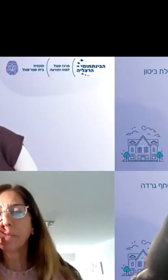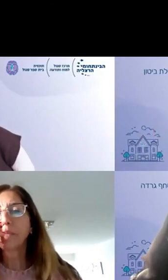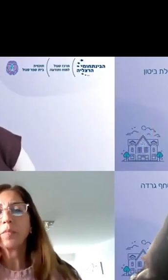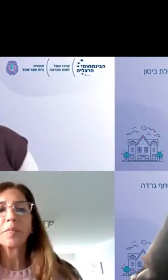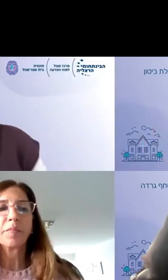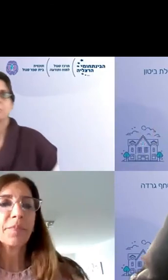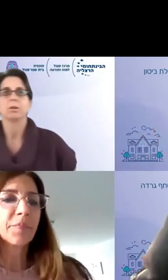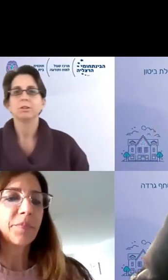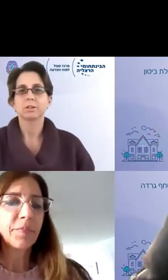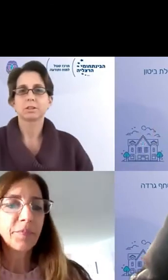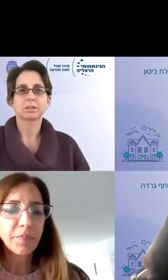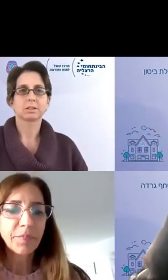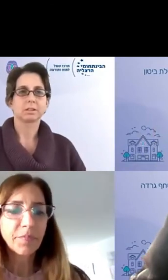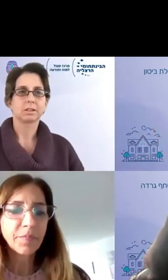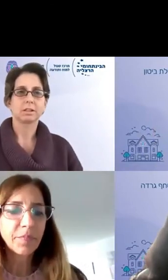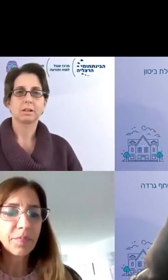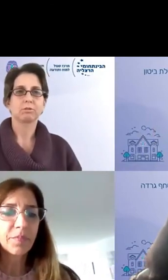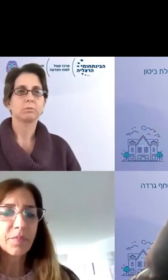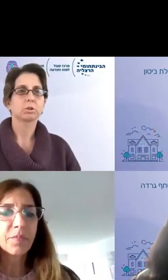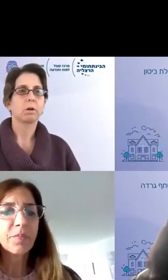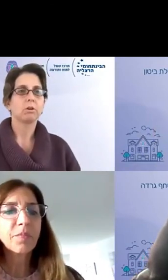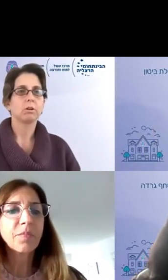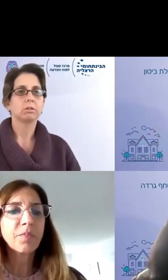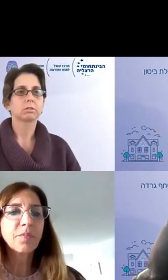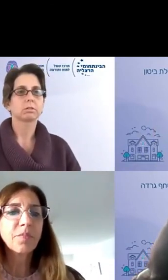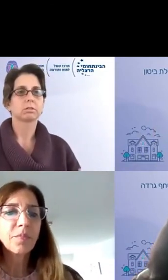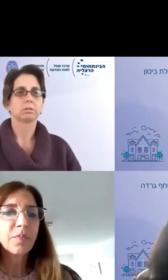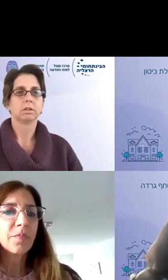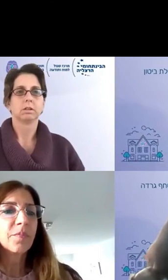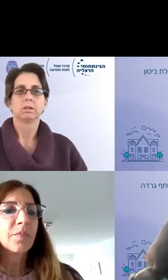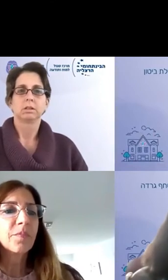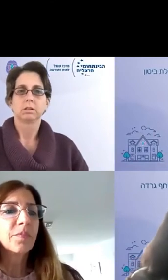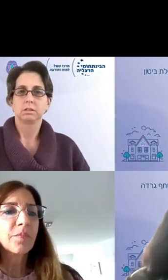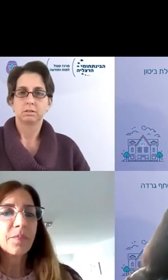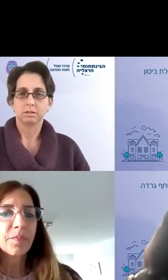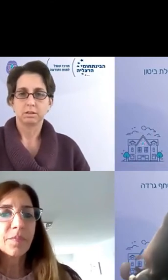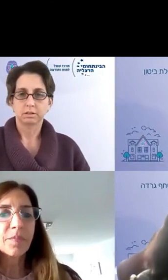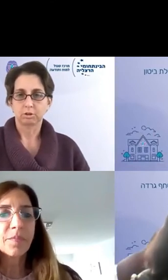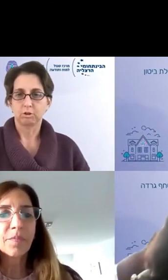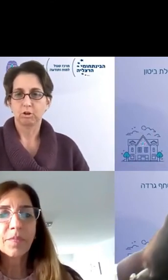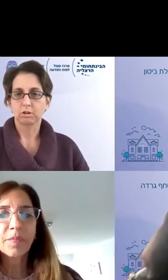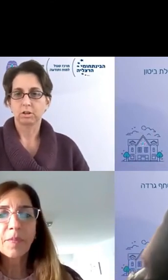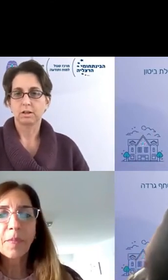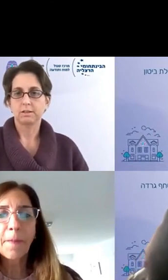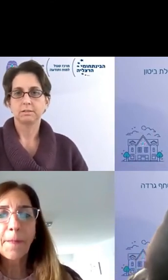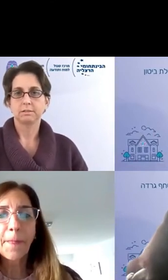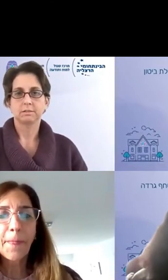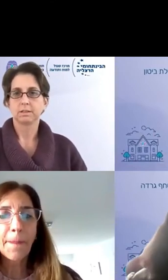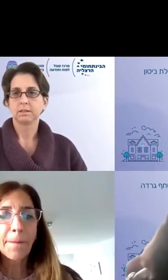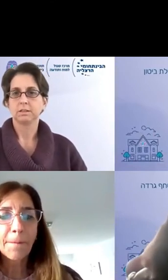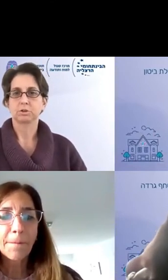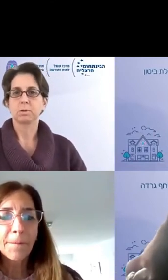תודה רבה לעמוס רגע חילופי משמרות ענייני הטכנולוגיה